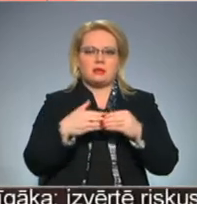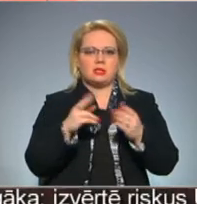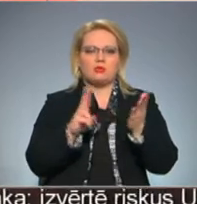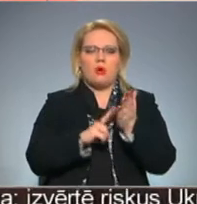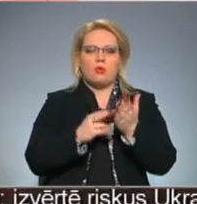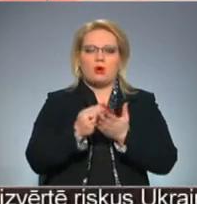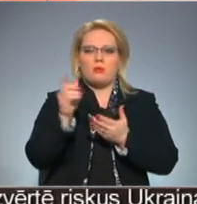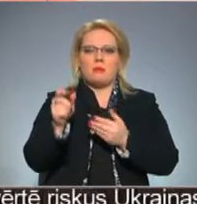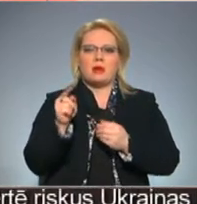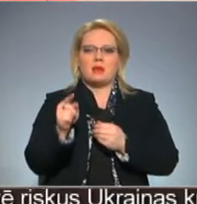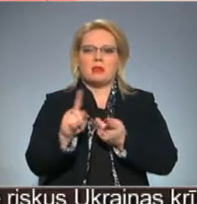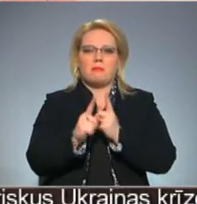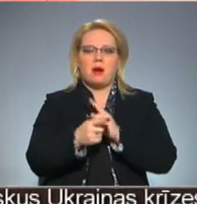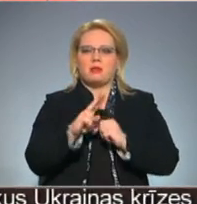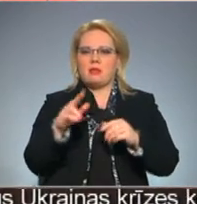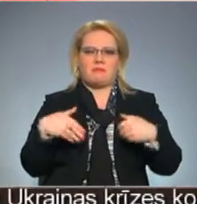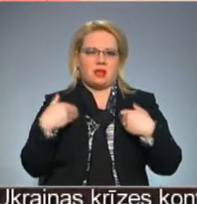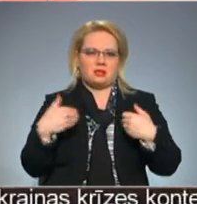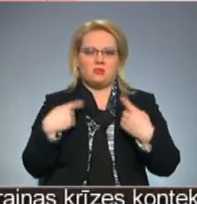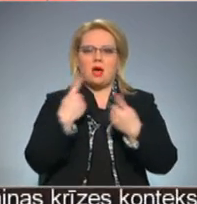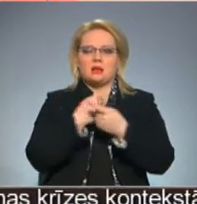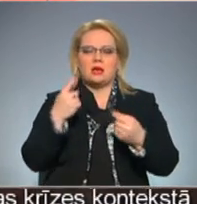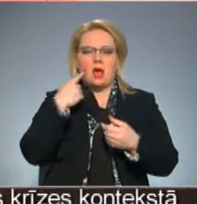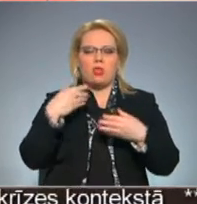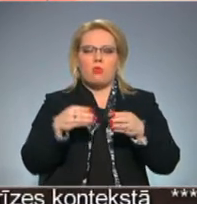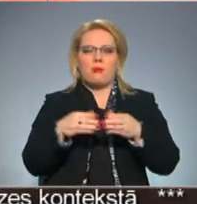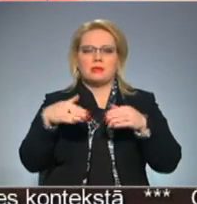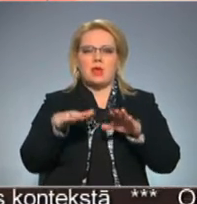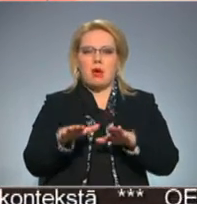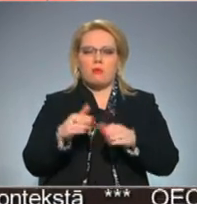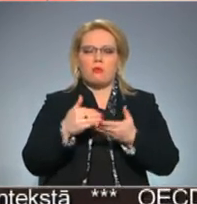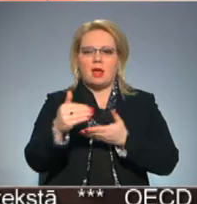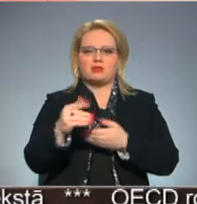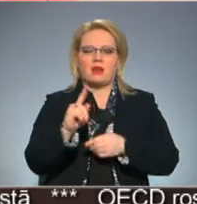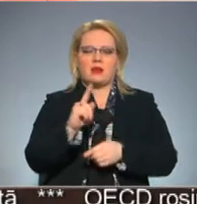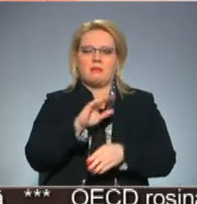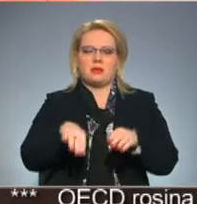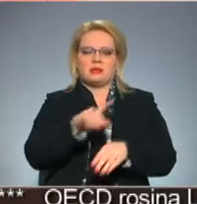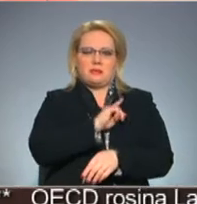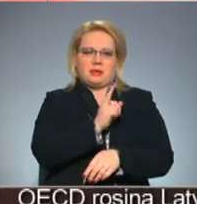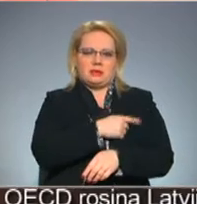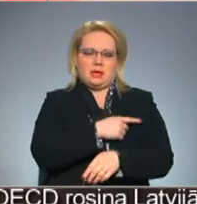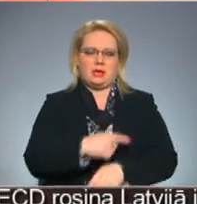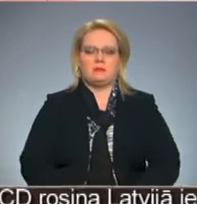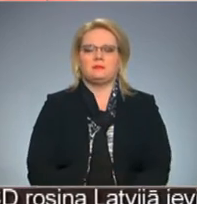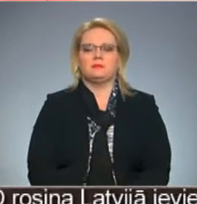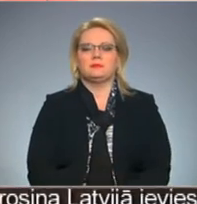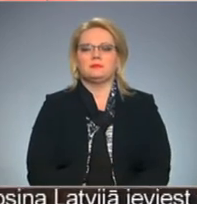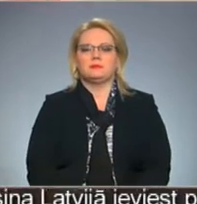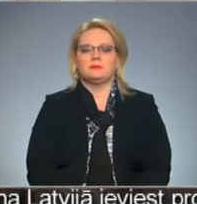Nodokļu maksātāji par šādām pārmaiņām nepriecājas un atzīst, ka domas lēmumu priekšā ir bezspēcīgi no Ogras TV Spektras.